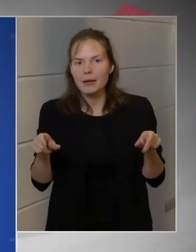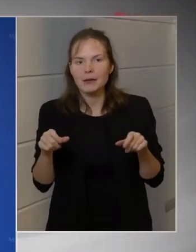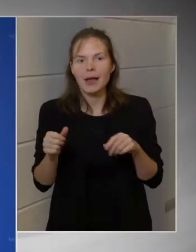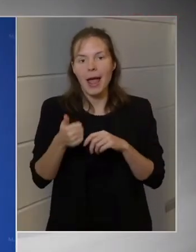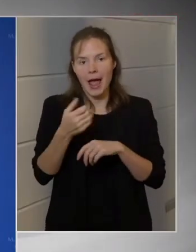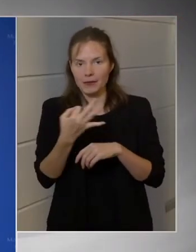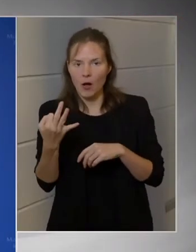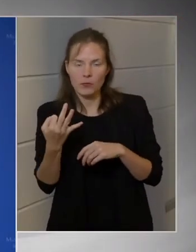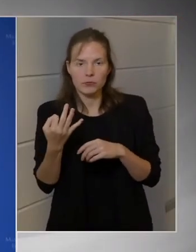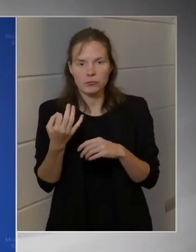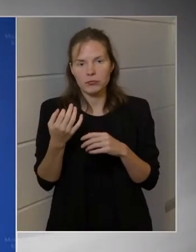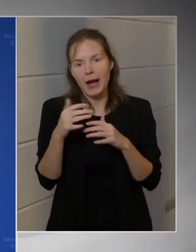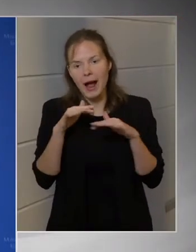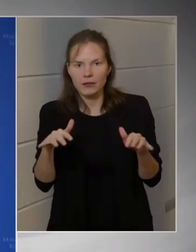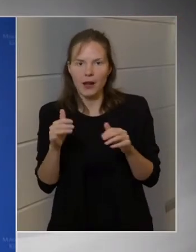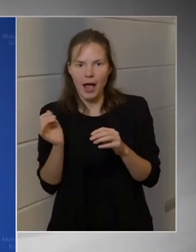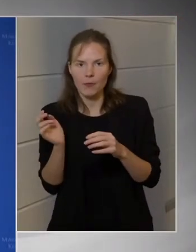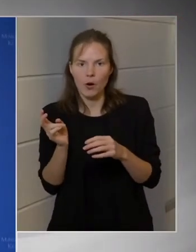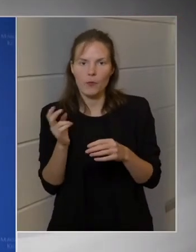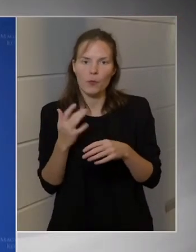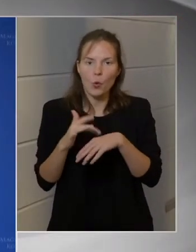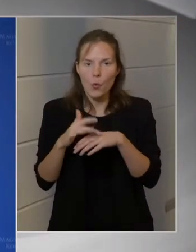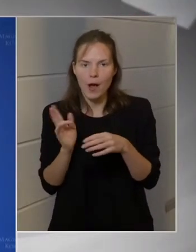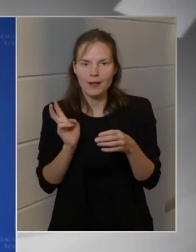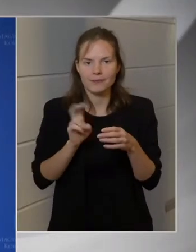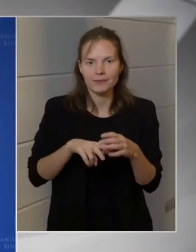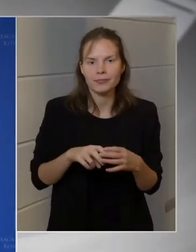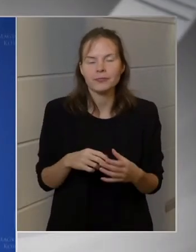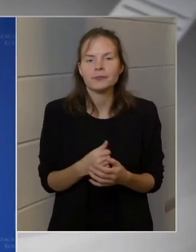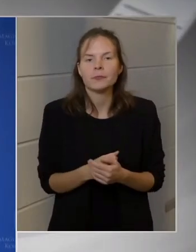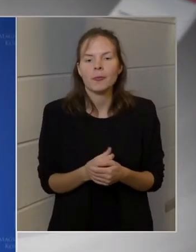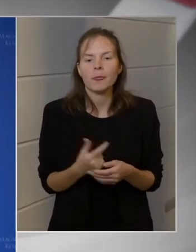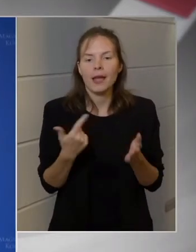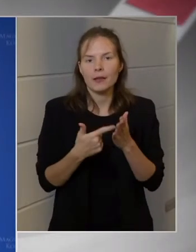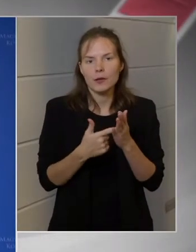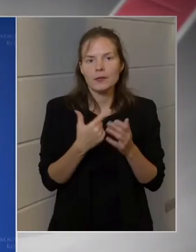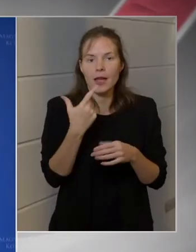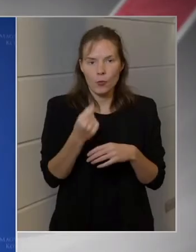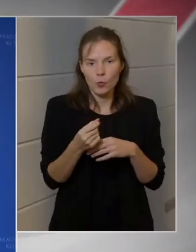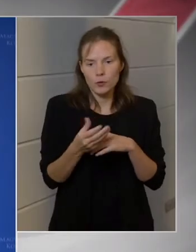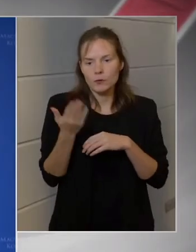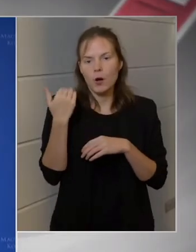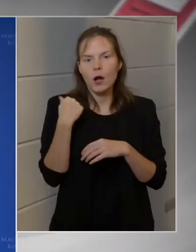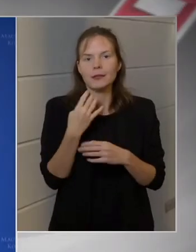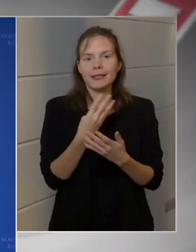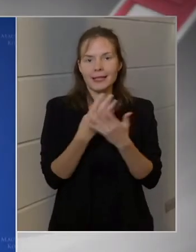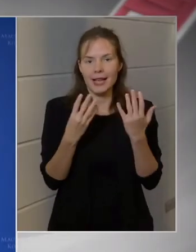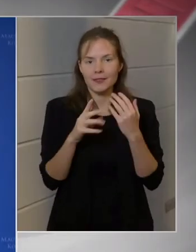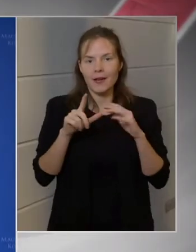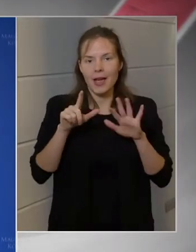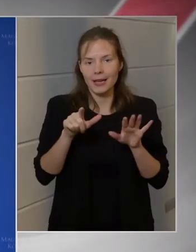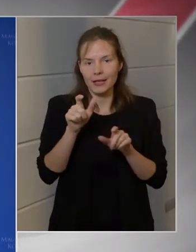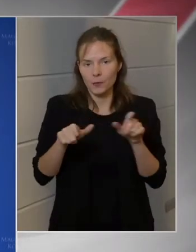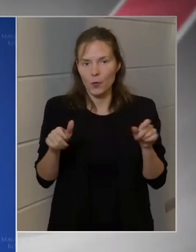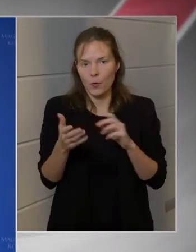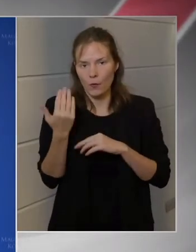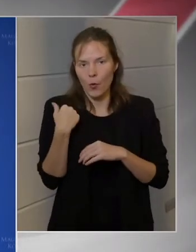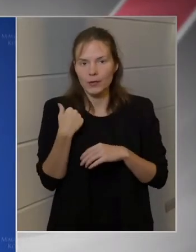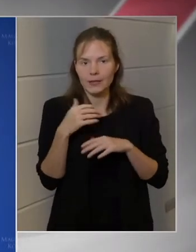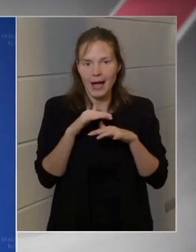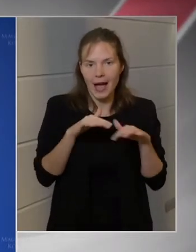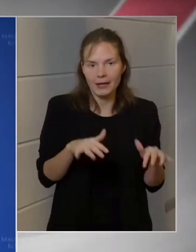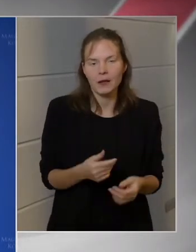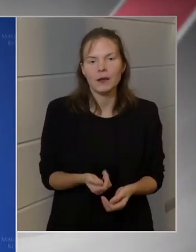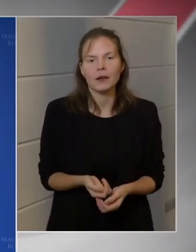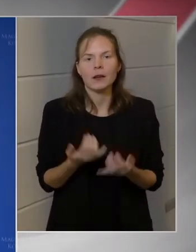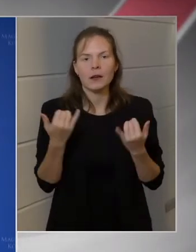átlépést, összehasonlítva 2020 azonos időszakában 97-en kísérelték meg ugyanezt. Ebben az évben már majdnem